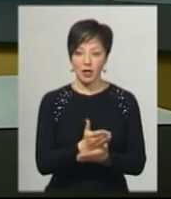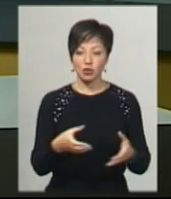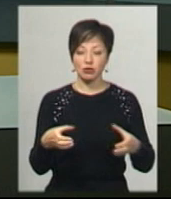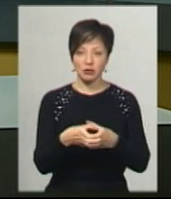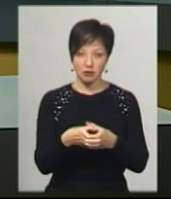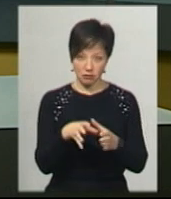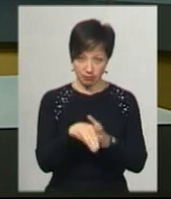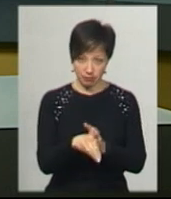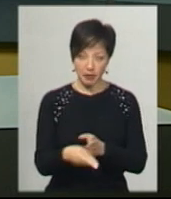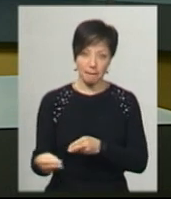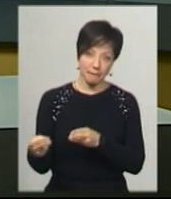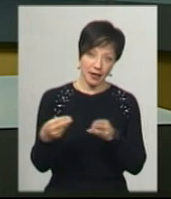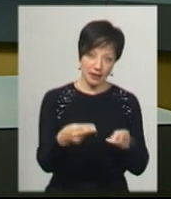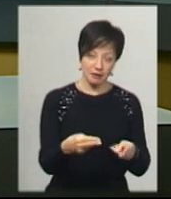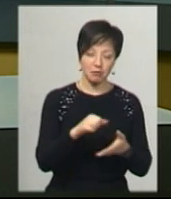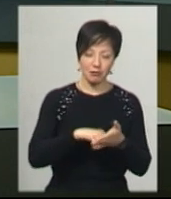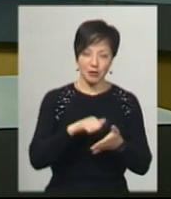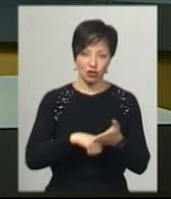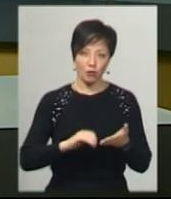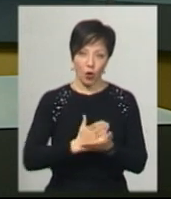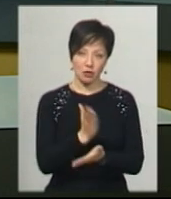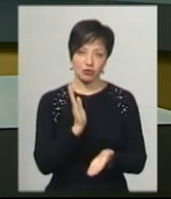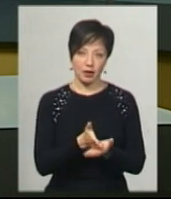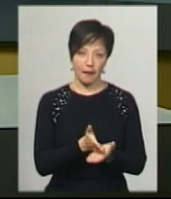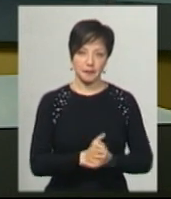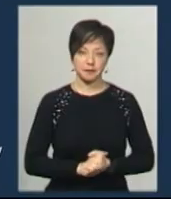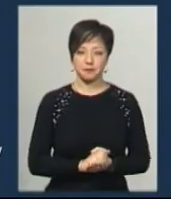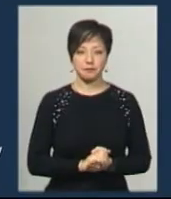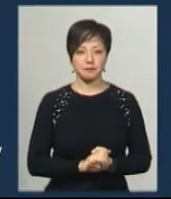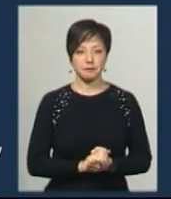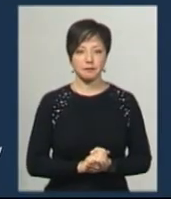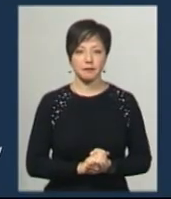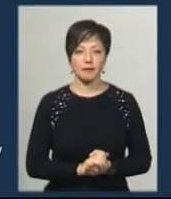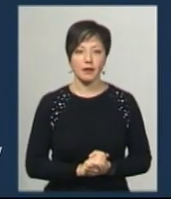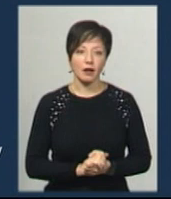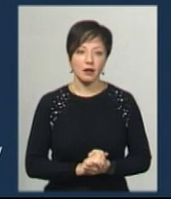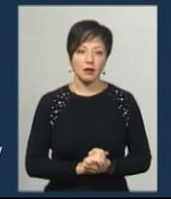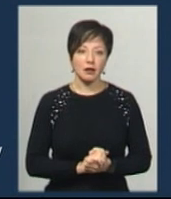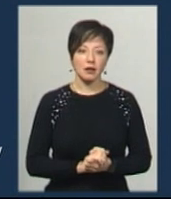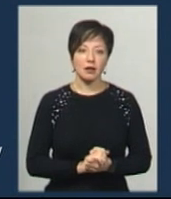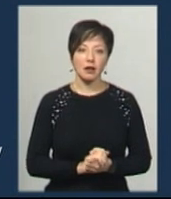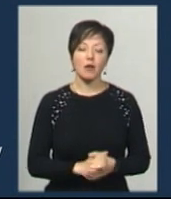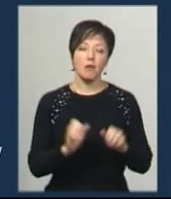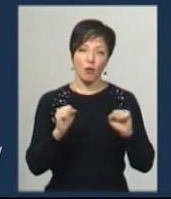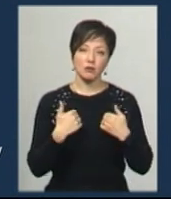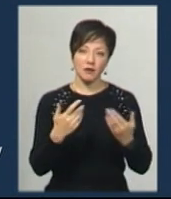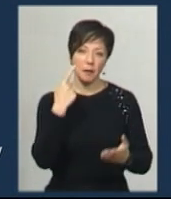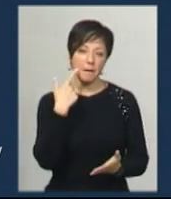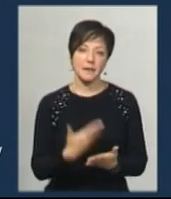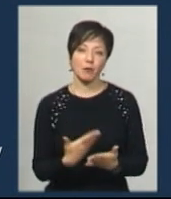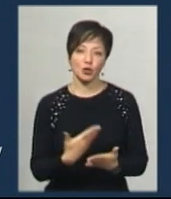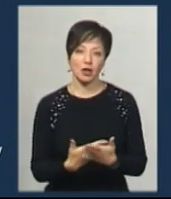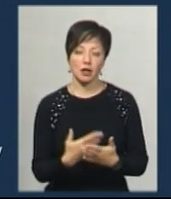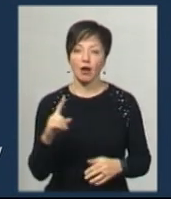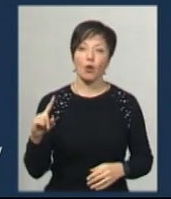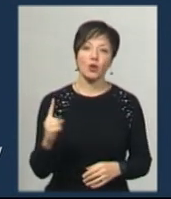складова у приїзді глави держави таки простежується. Ми з вами можемо пропустити, що однією з